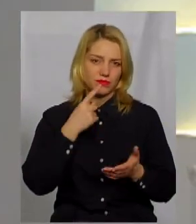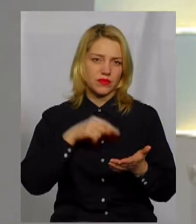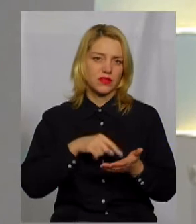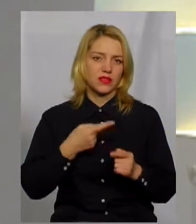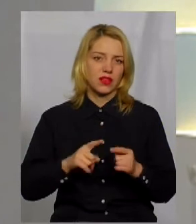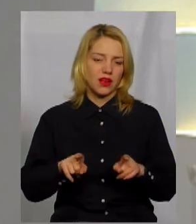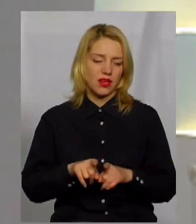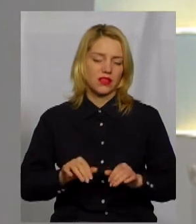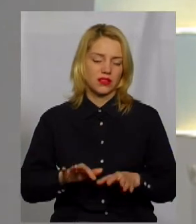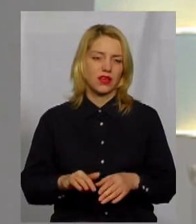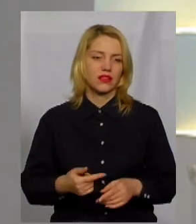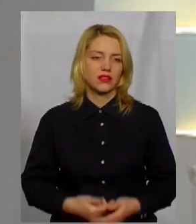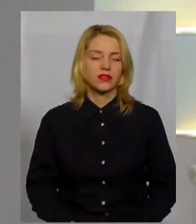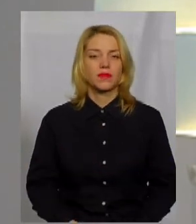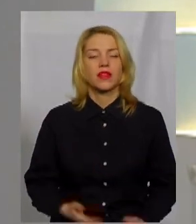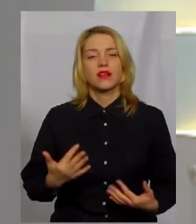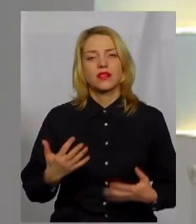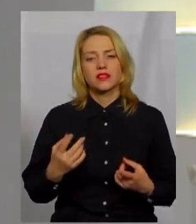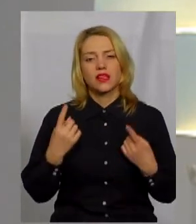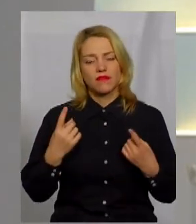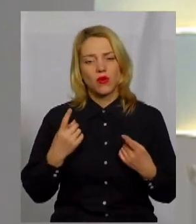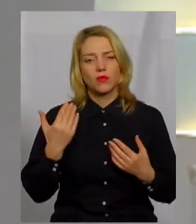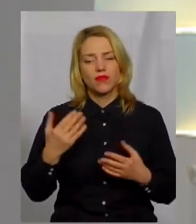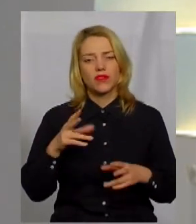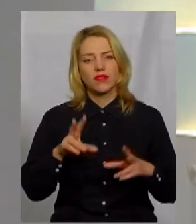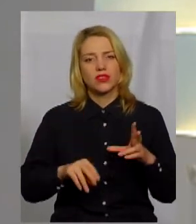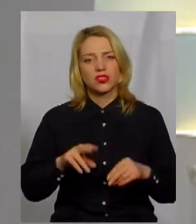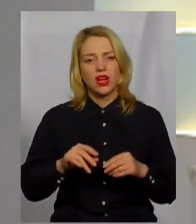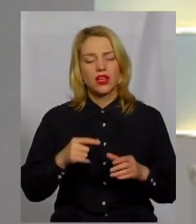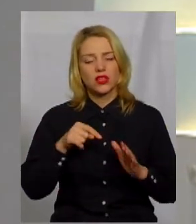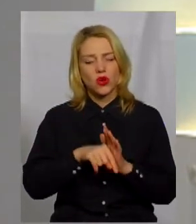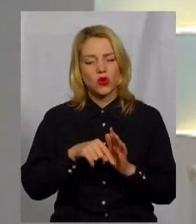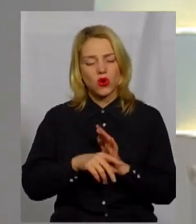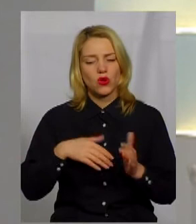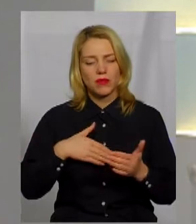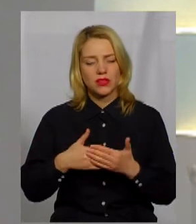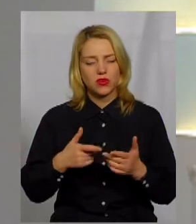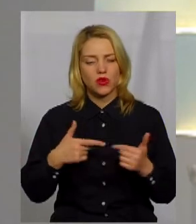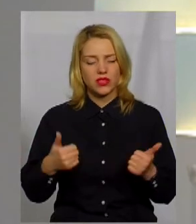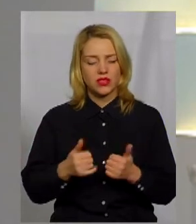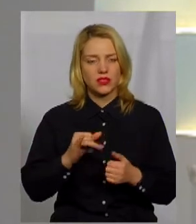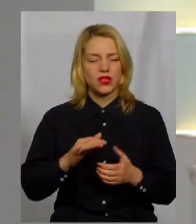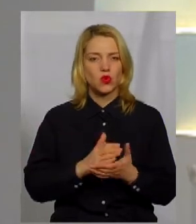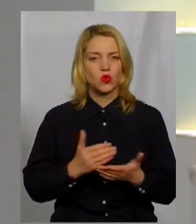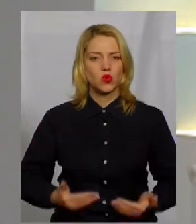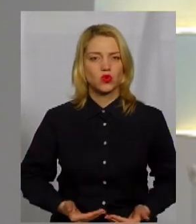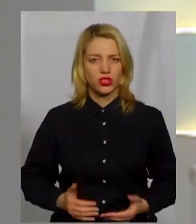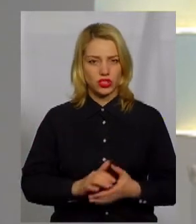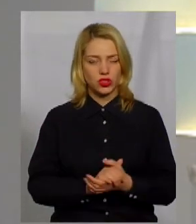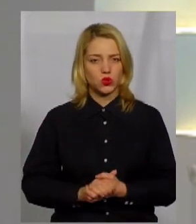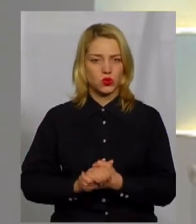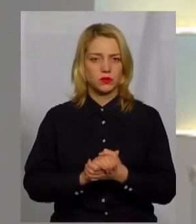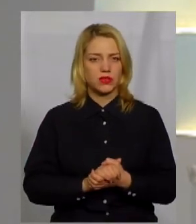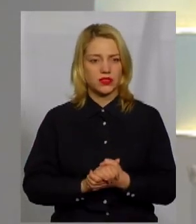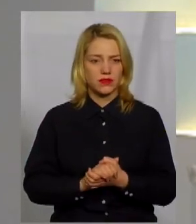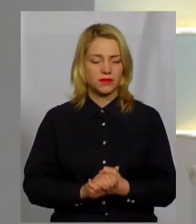Наскільки вагомою ви вважаєте роль саме громадських організацій у розвитку громадянського суспільства? Бо ж розуміємо, що аспектів багато, а от саме